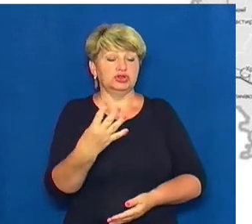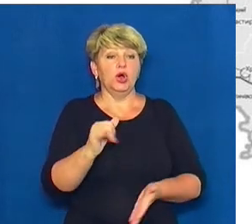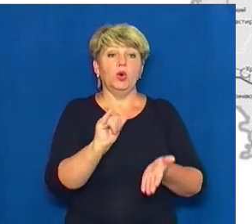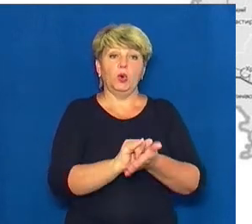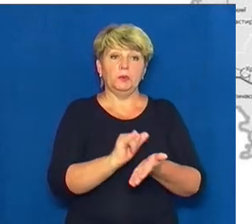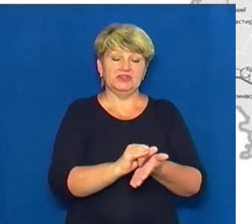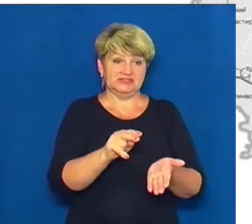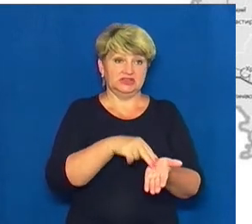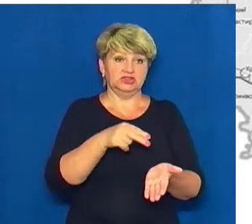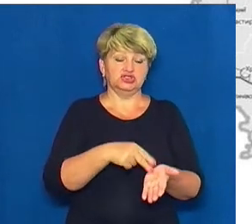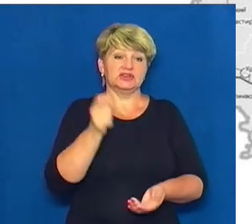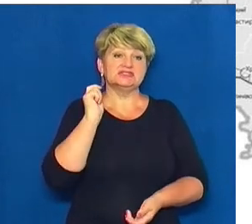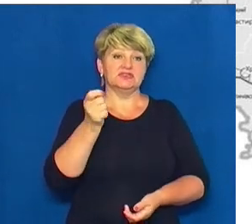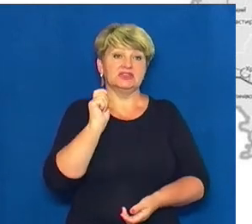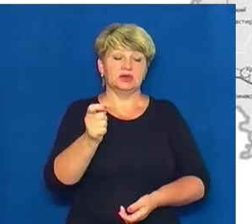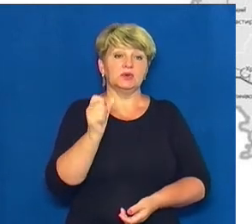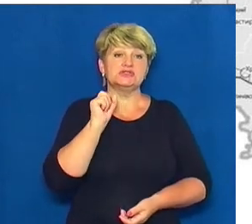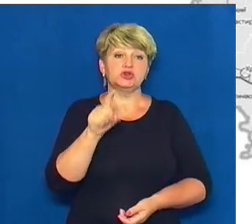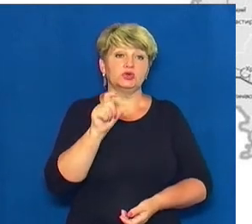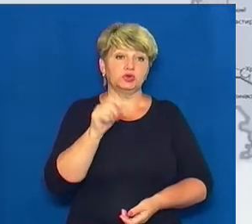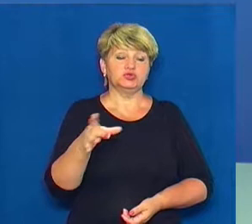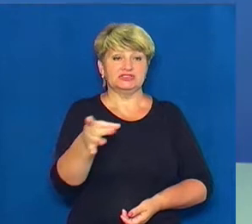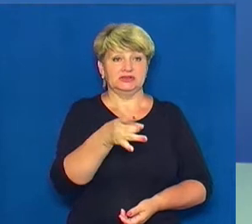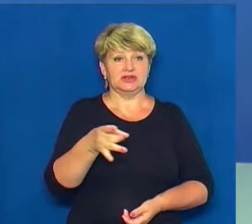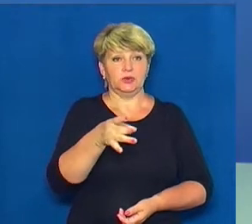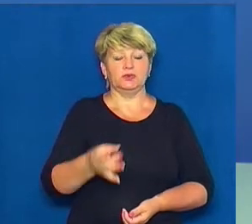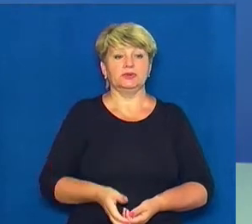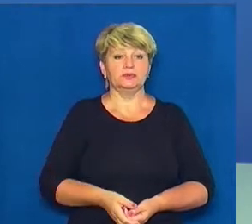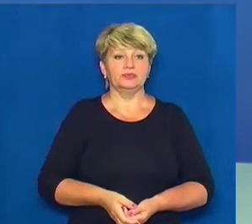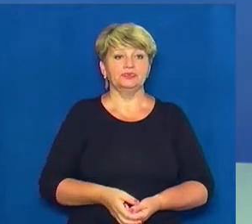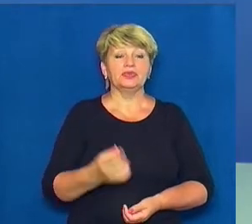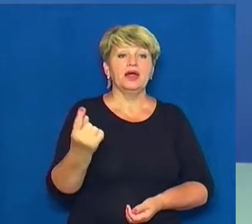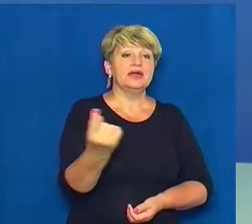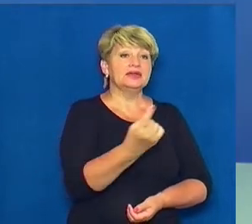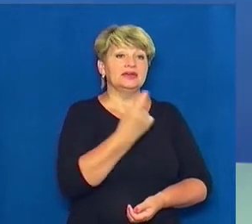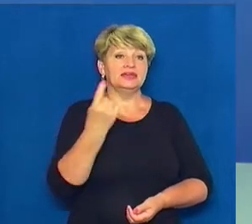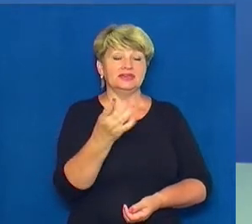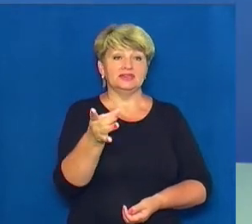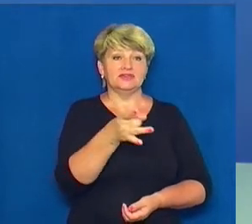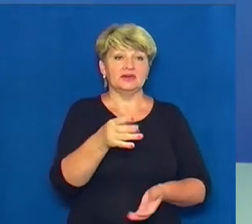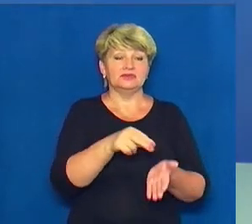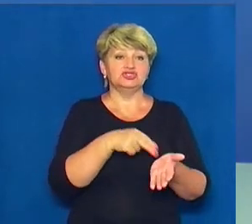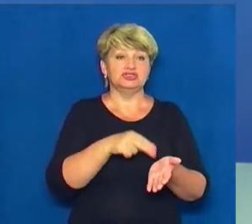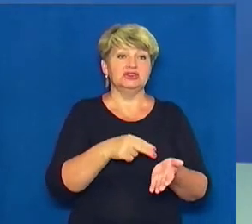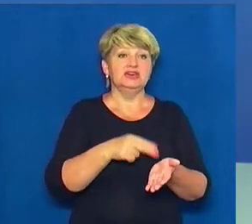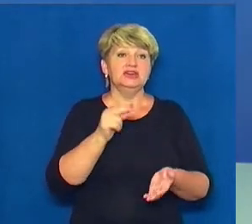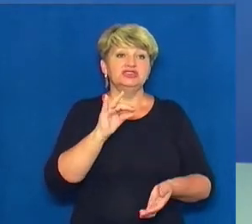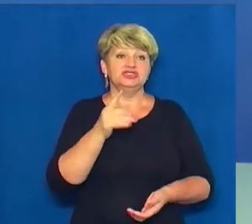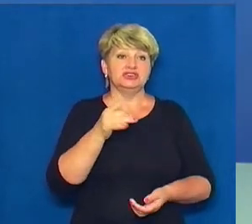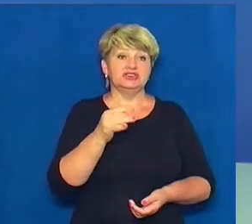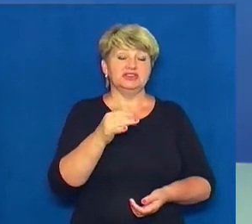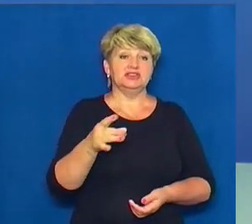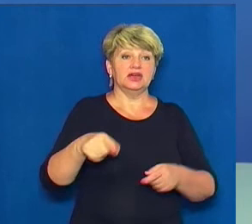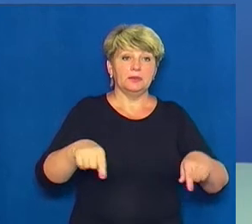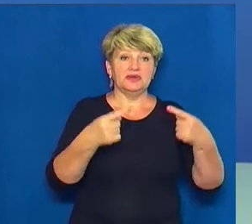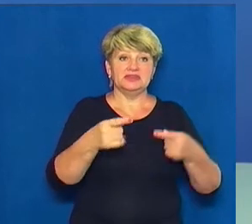Черкаський, Званогородський та Золотонівський райони. Єдиний в районі Чигиринський навчально-реабілітаційний центр